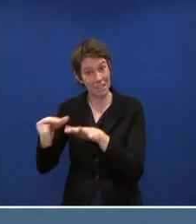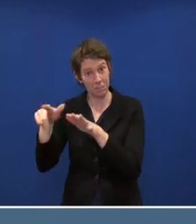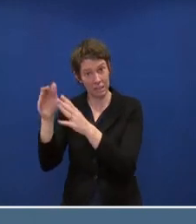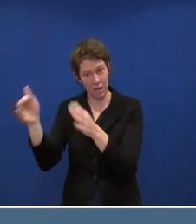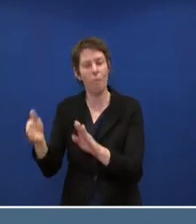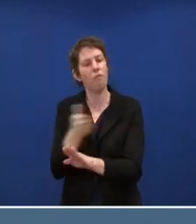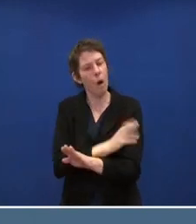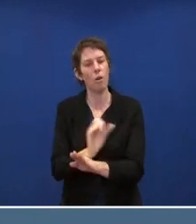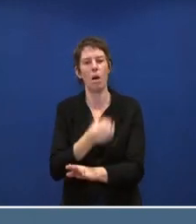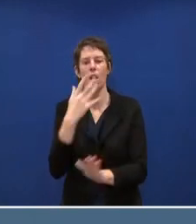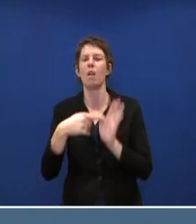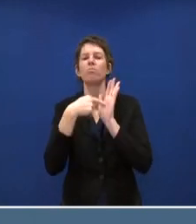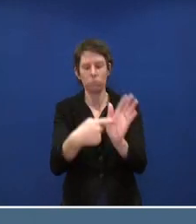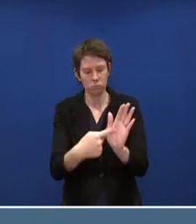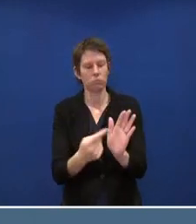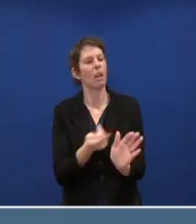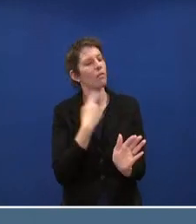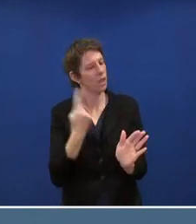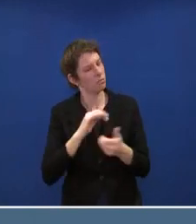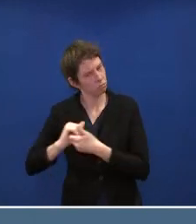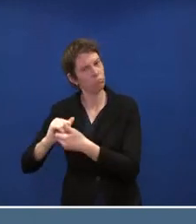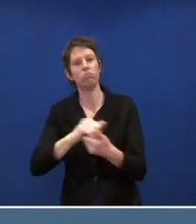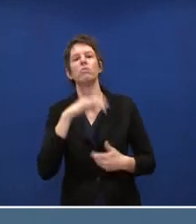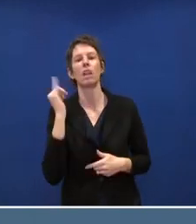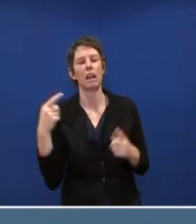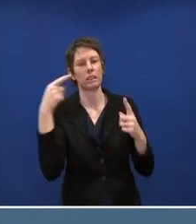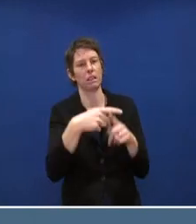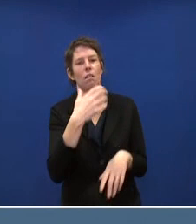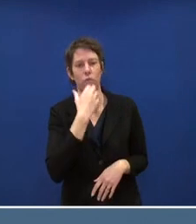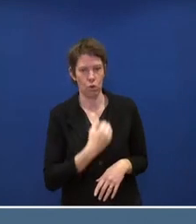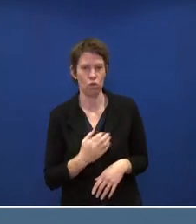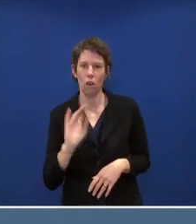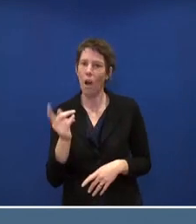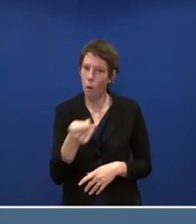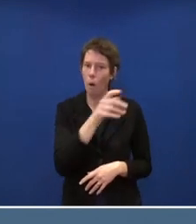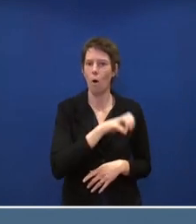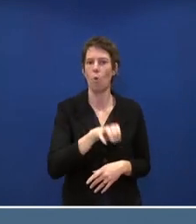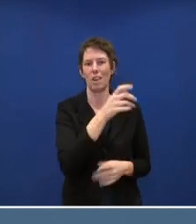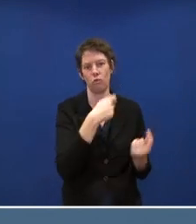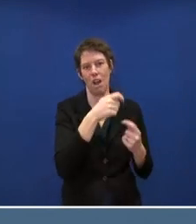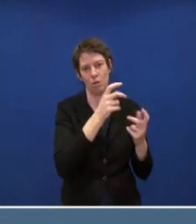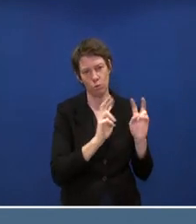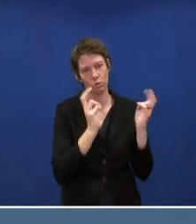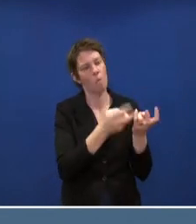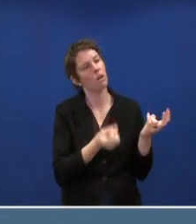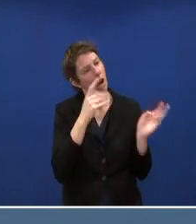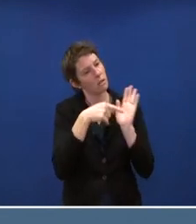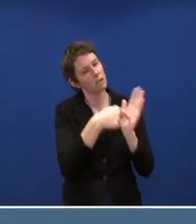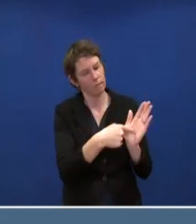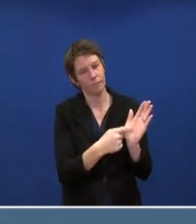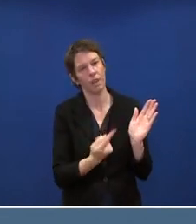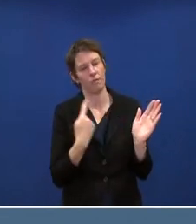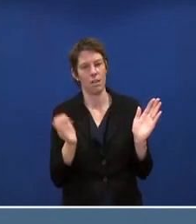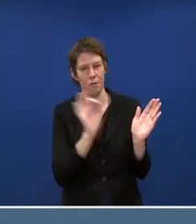klare Geschlossenheit seitens der Bundesregierung in den europäischen Verhandlungsraum signalisiert worden. Und